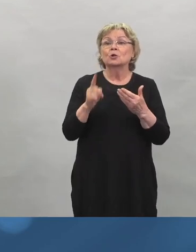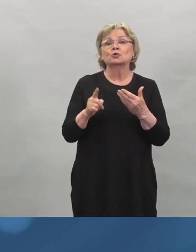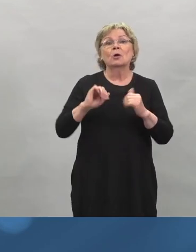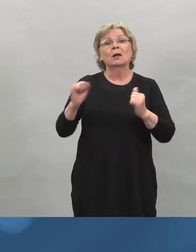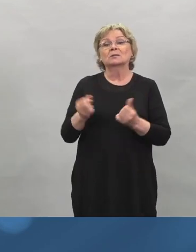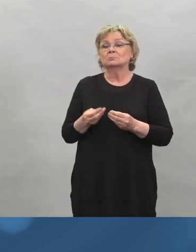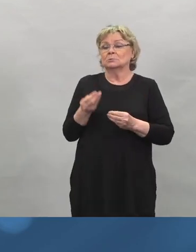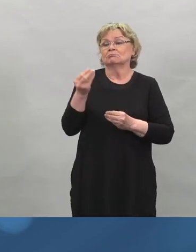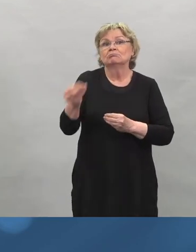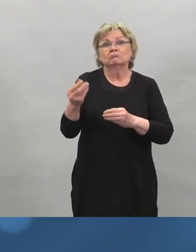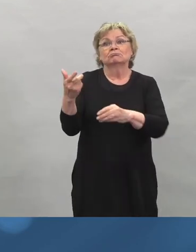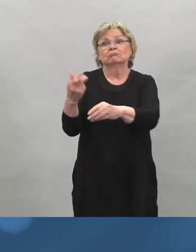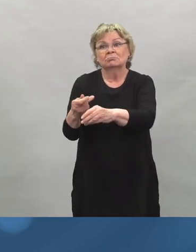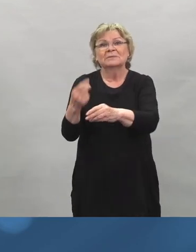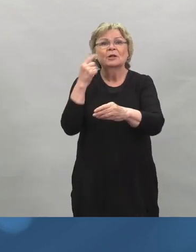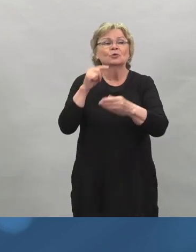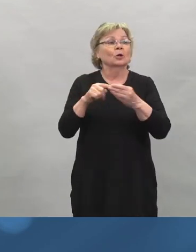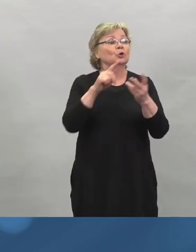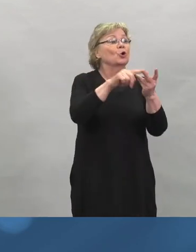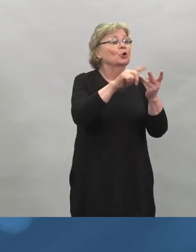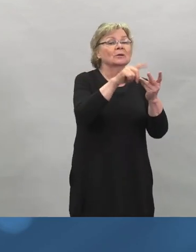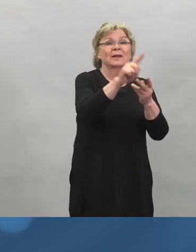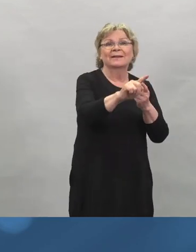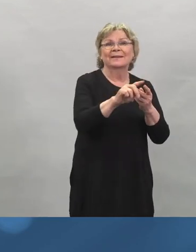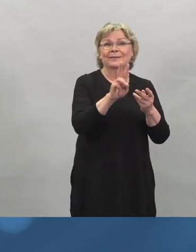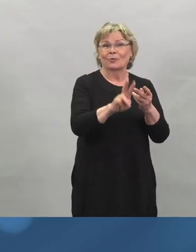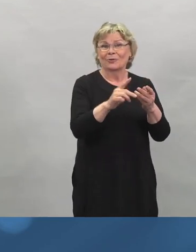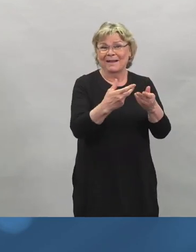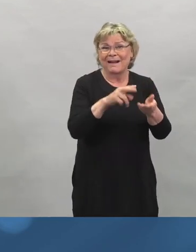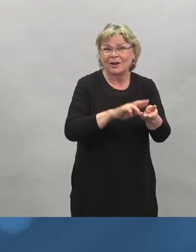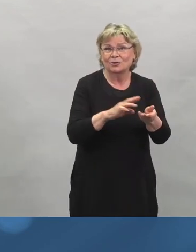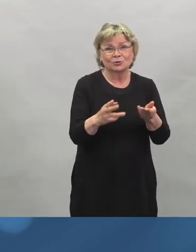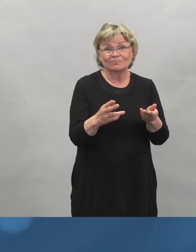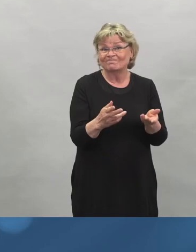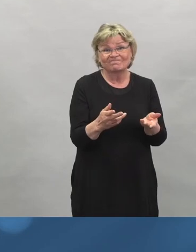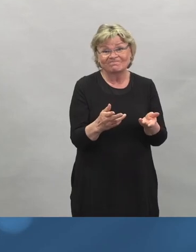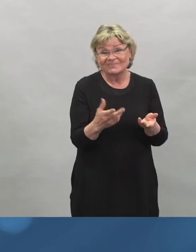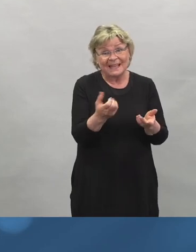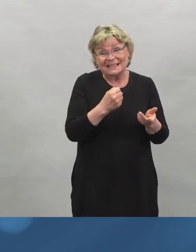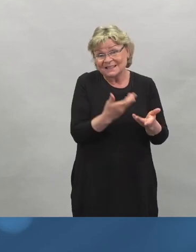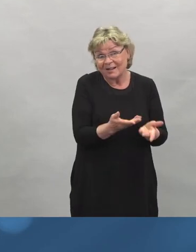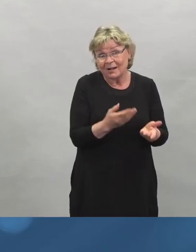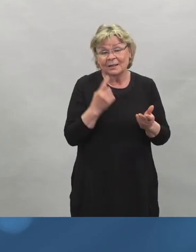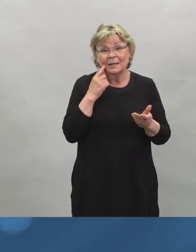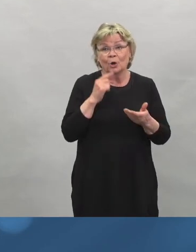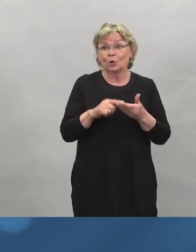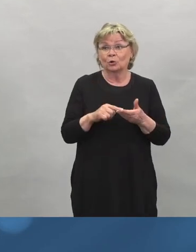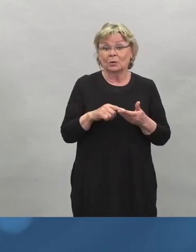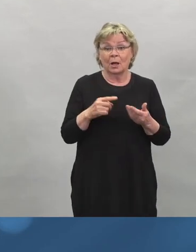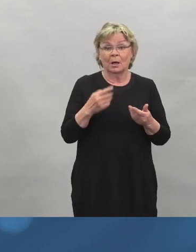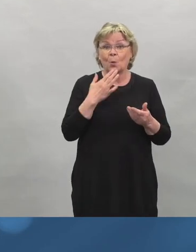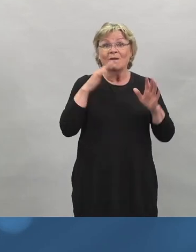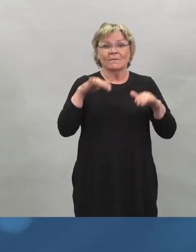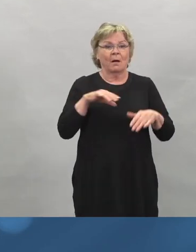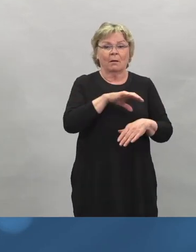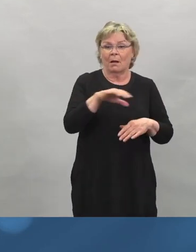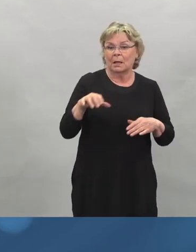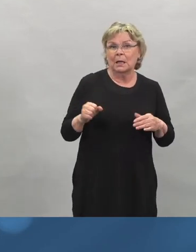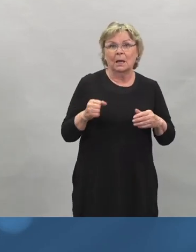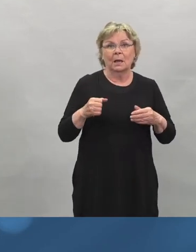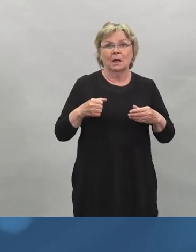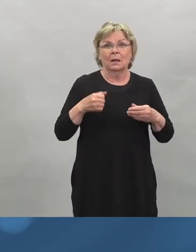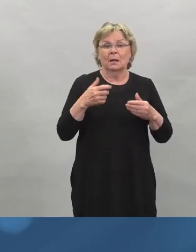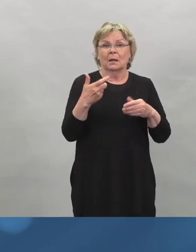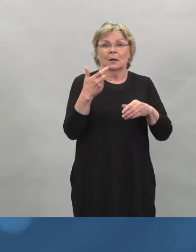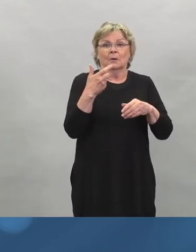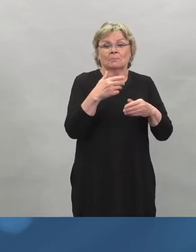Eli tällä hetkellä, kun ei vielä ole niin paljon rokotteita, että voitaisiin antaa ylen määrin kaikille annoksia, niin